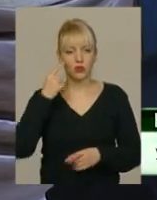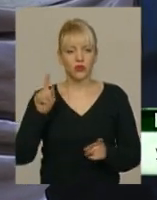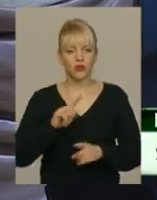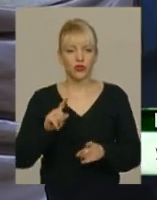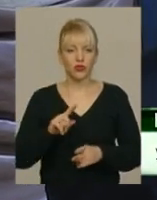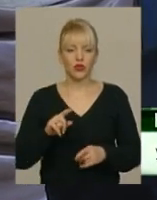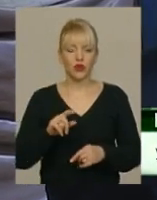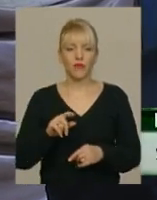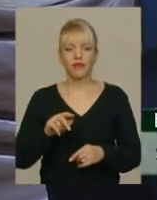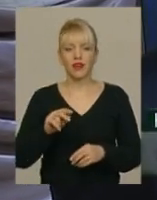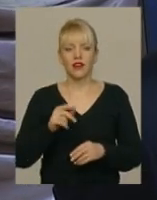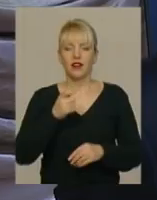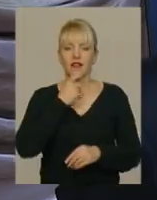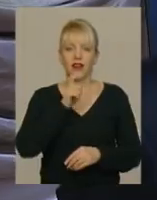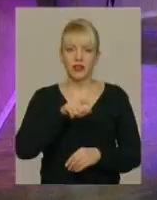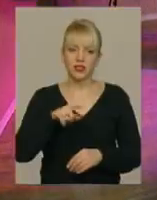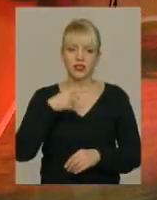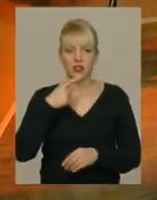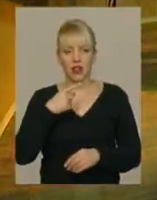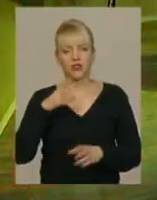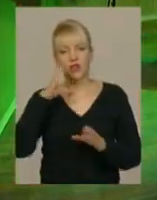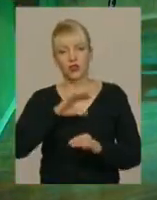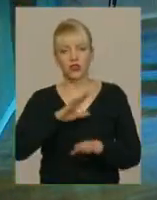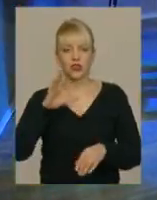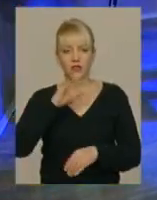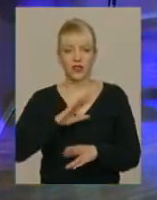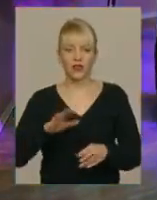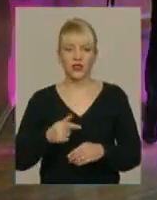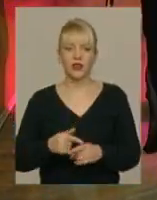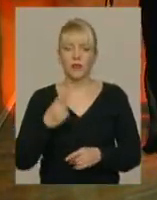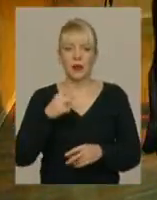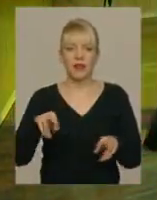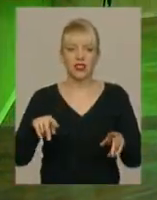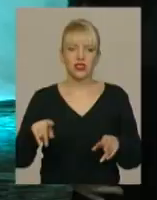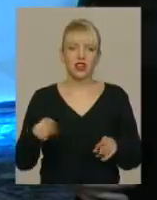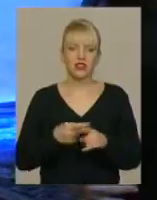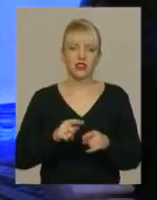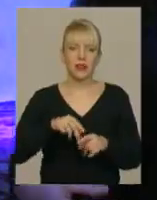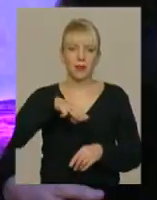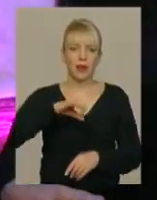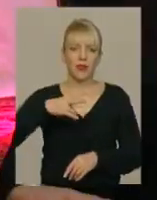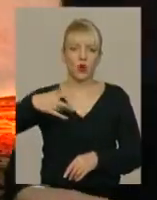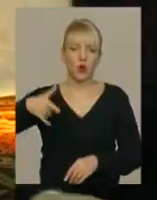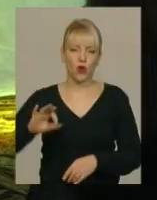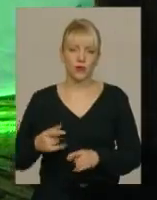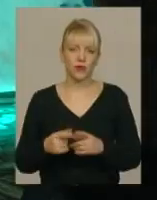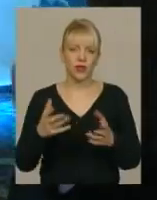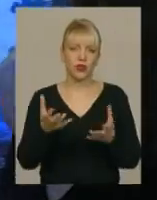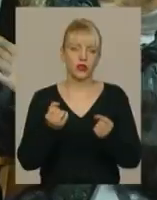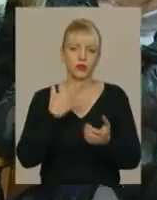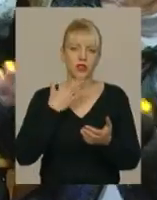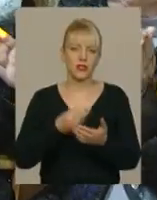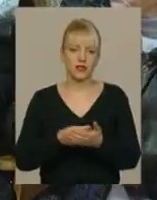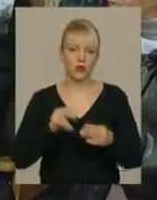глядачі побачать і скажуть, вдалося чи ні. Перший танець, який виконують танцюристи – танго-кумперсіта. І отримують за свою